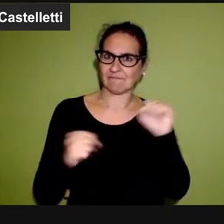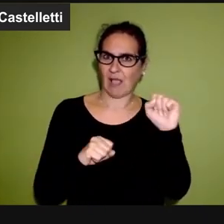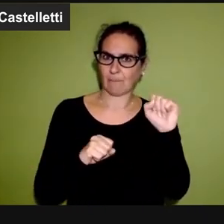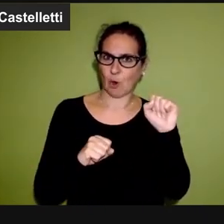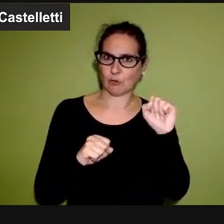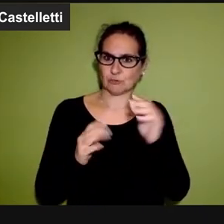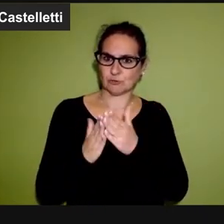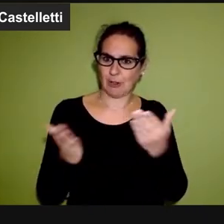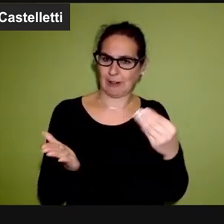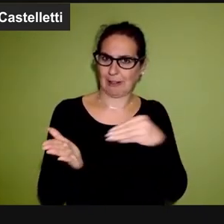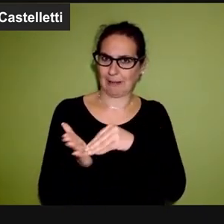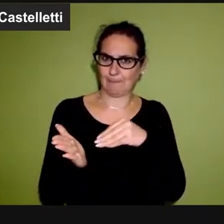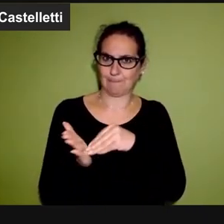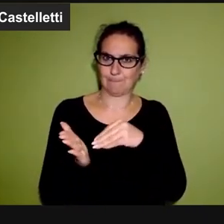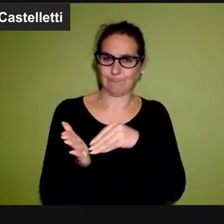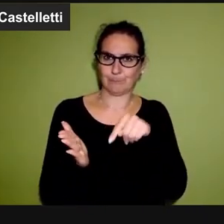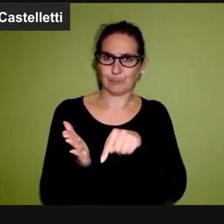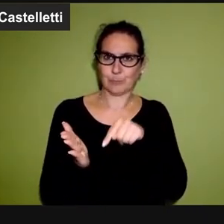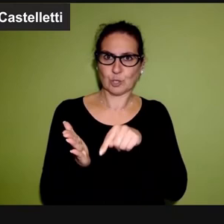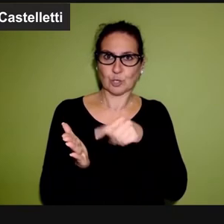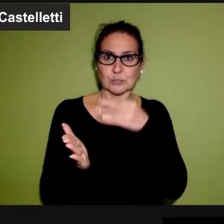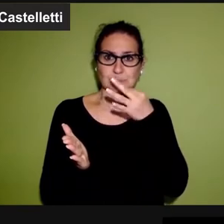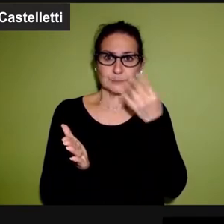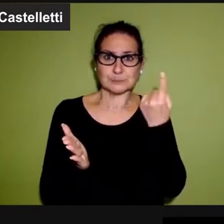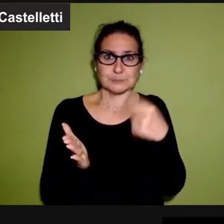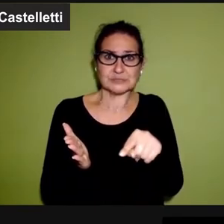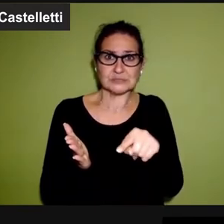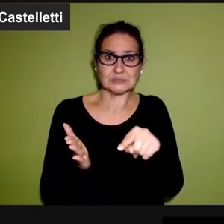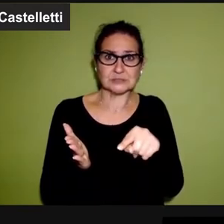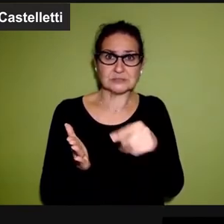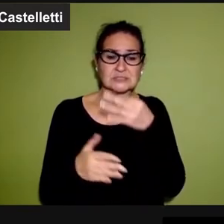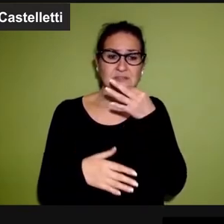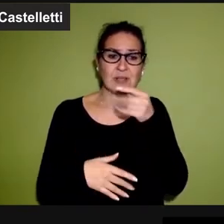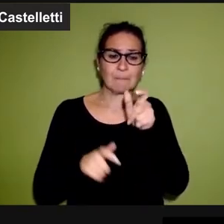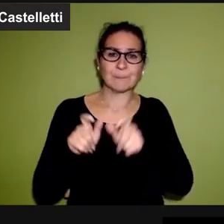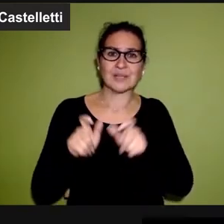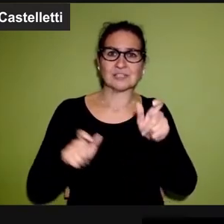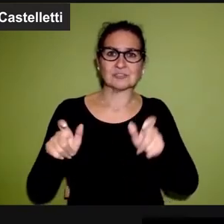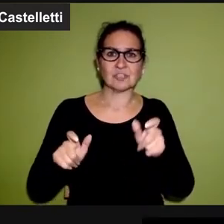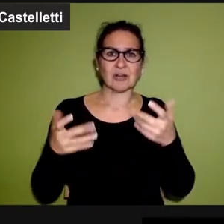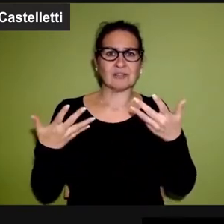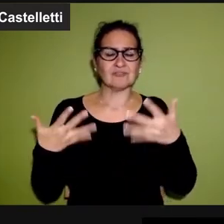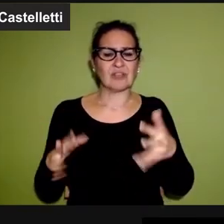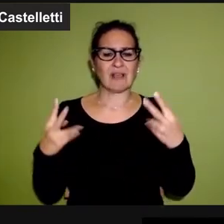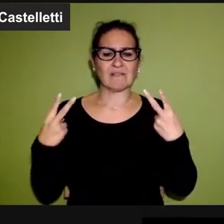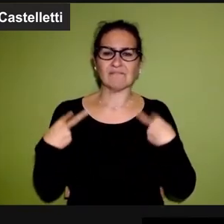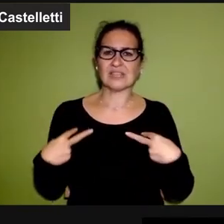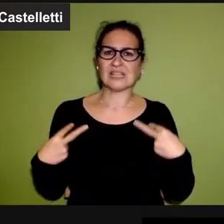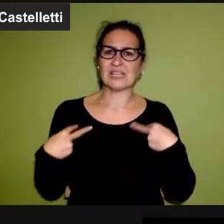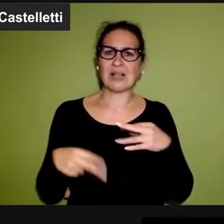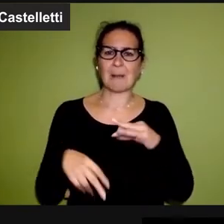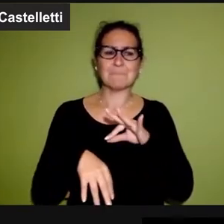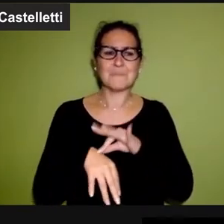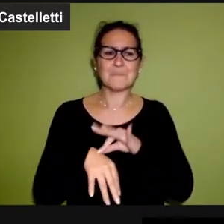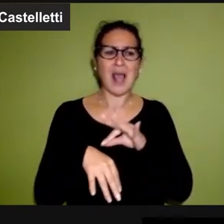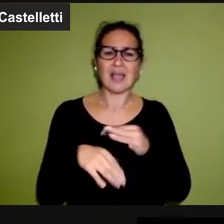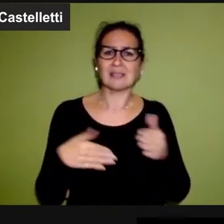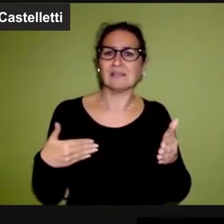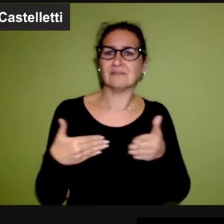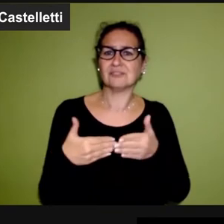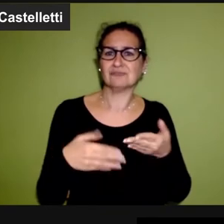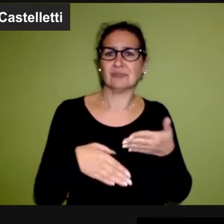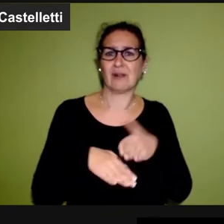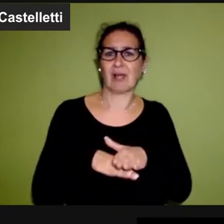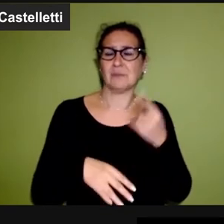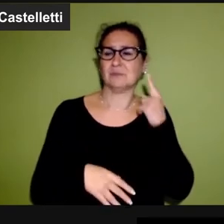molto noti significano proprio questo. Quelle persone vivevano la loro condizione